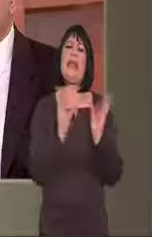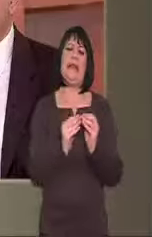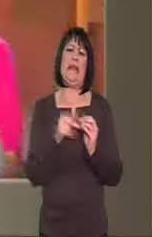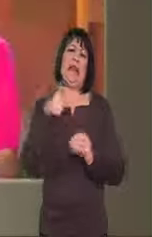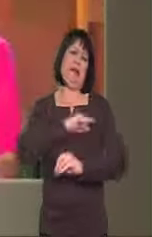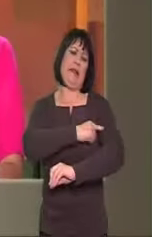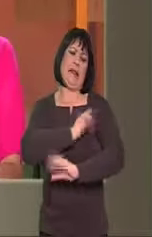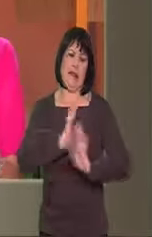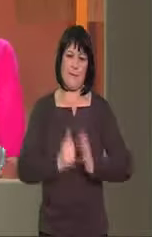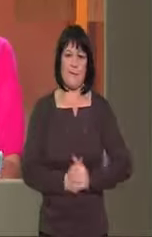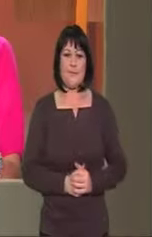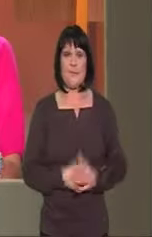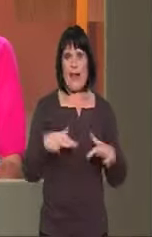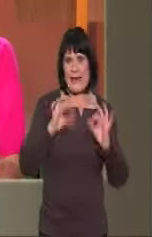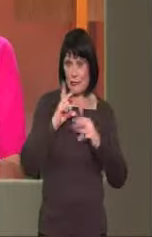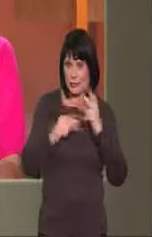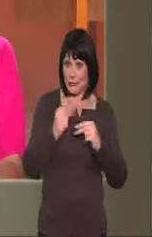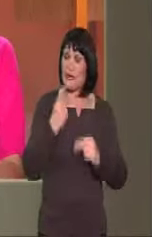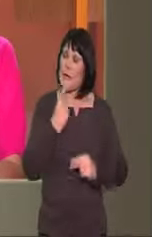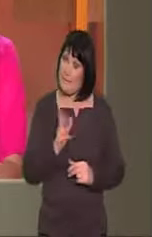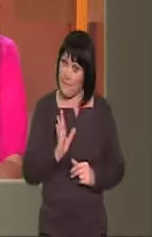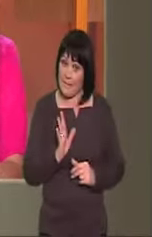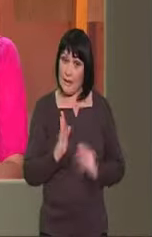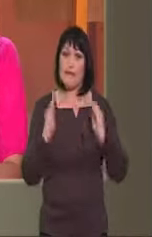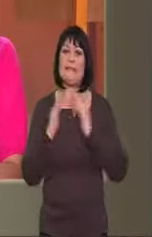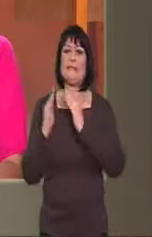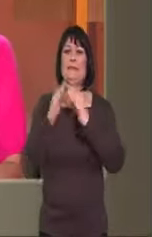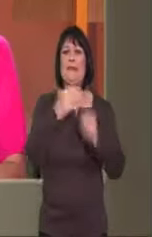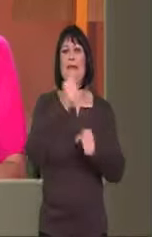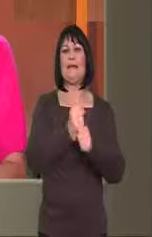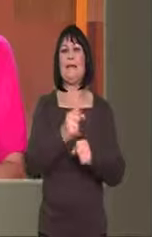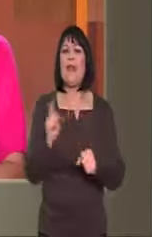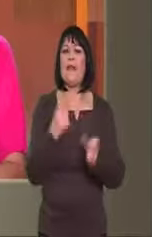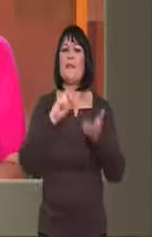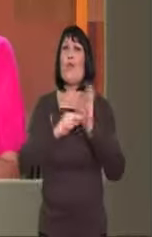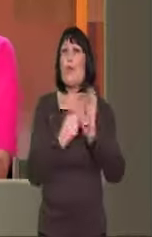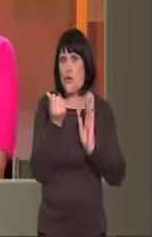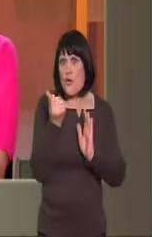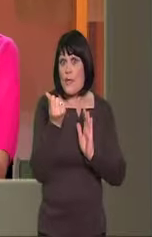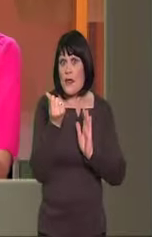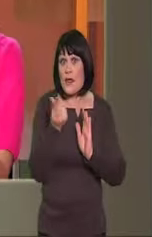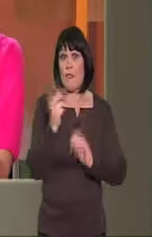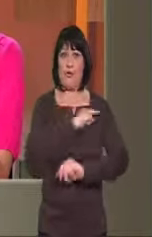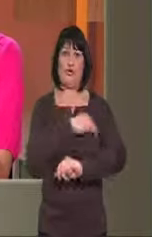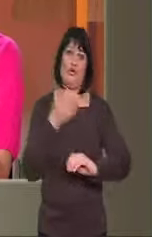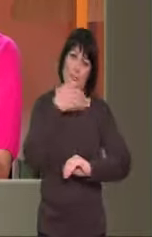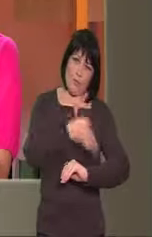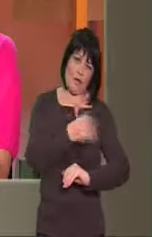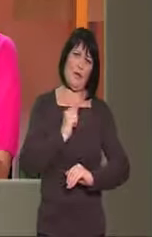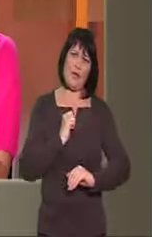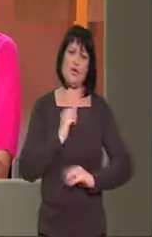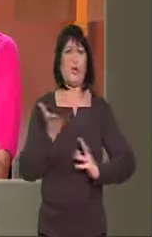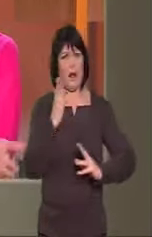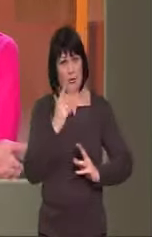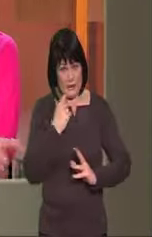Αναφέραμε στην αρχή της κουβέντας ότι η κατοίκονο νοσηλεία είναι πιο οικονομική από ό,τι να πάει σε ένα νοσοκομείο ιδιωτικό